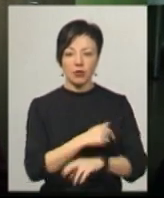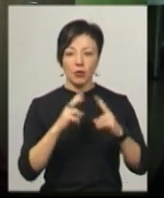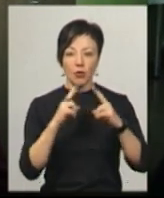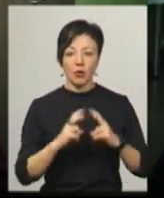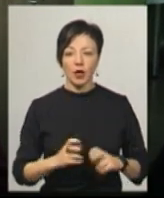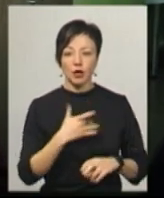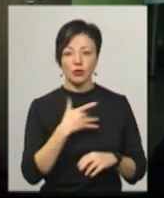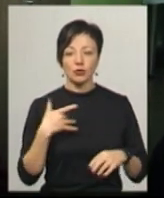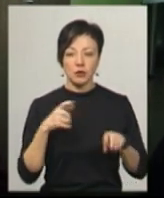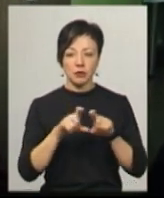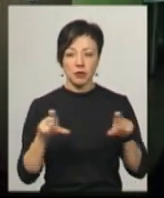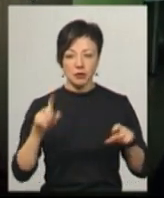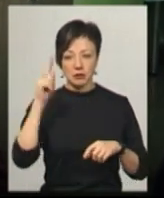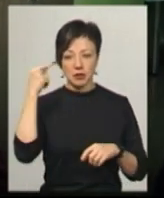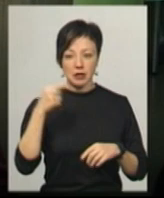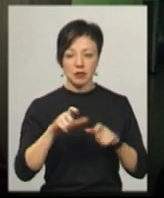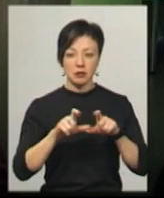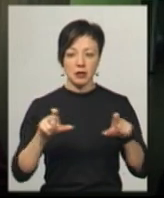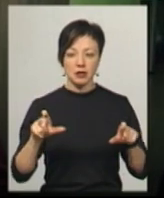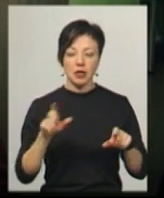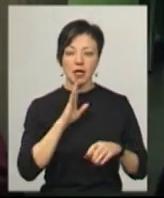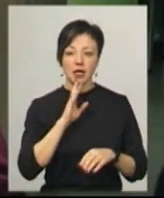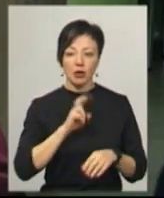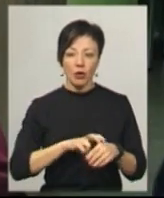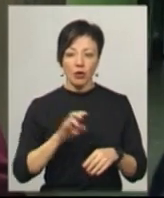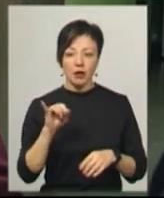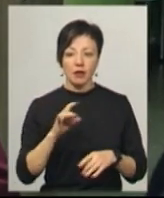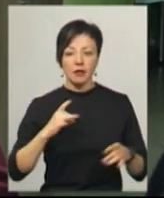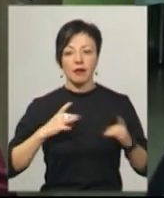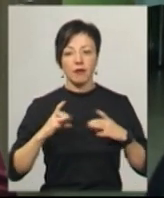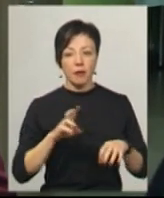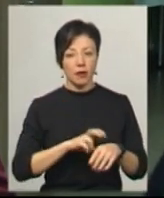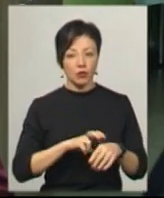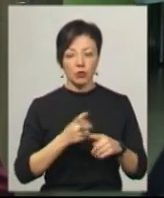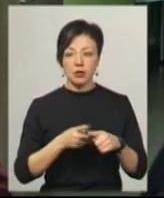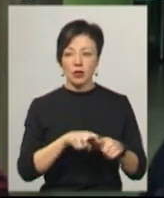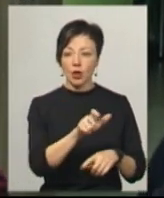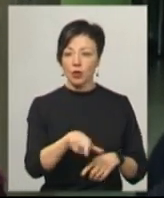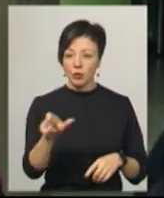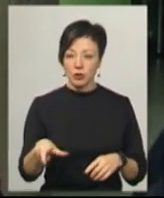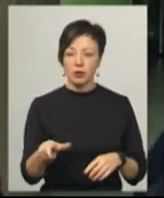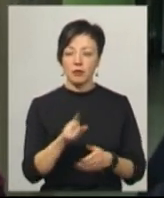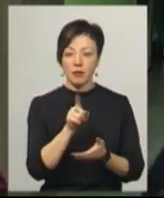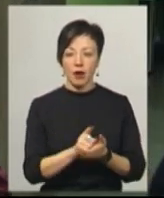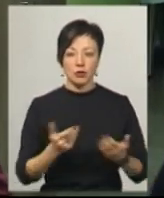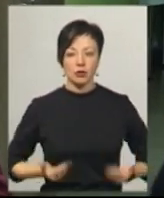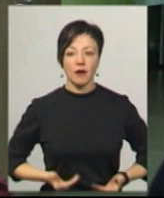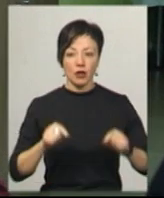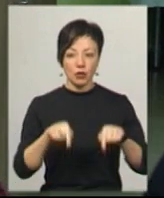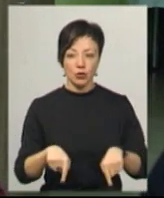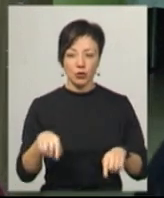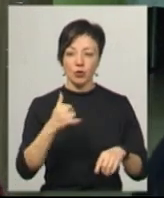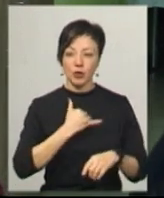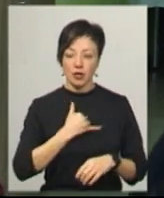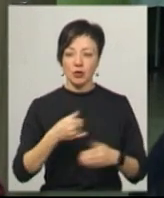Це топ-диспансер, психдиспансер, гінеколог і невропатолог. Це люди, які мають проживати тут у нас, мають представити